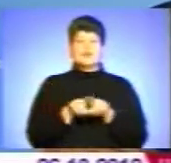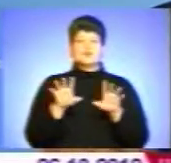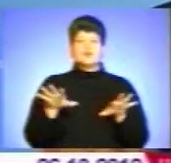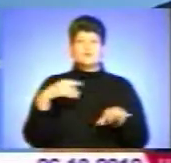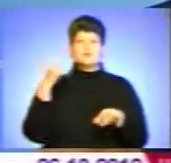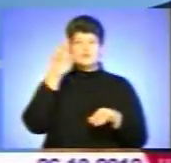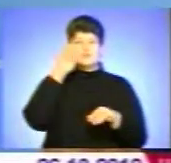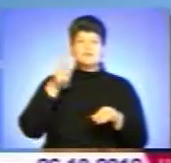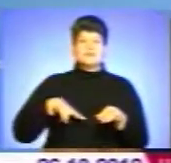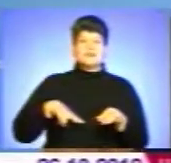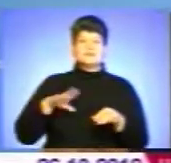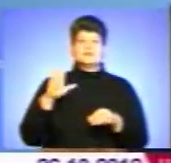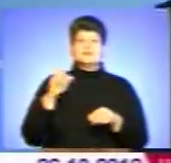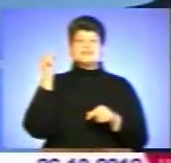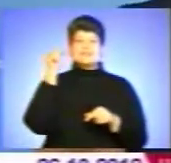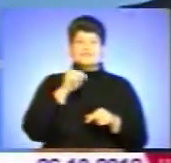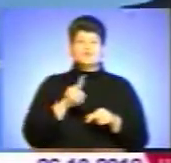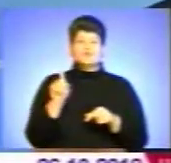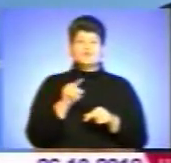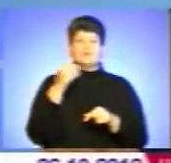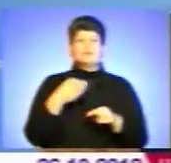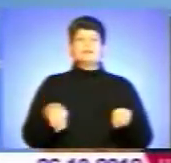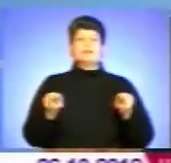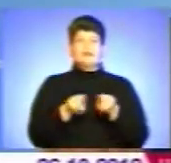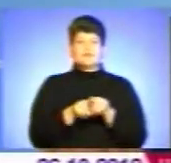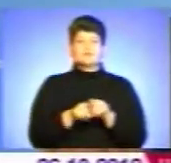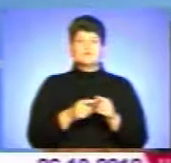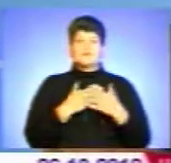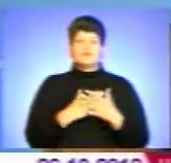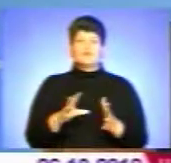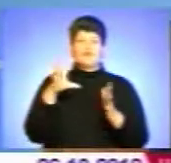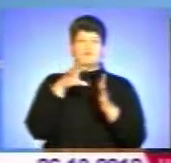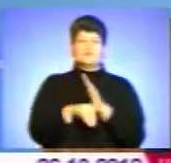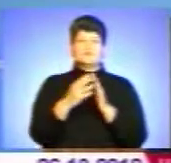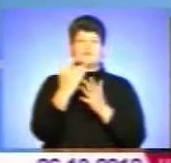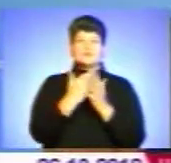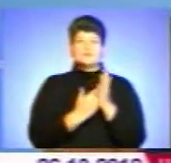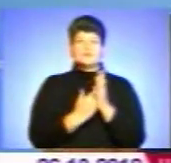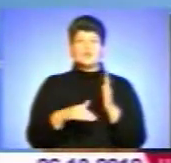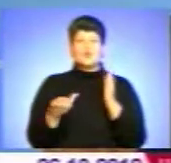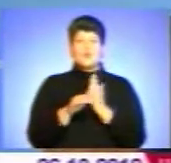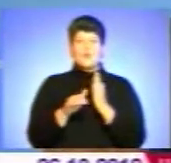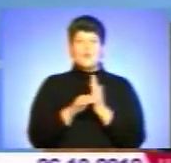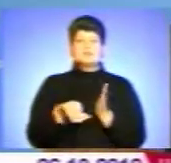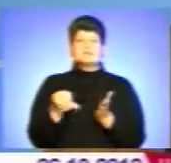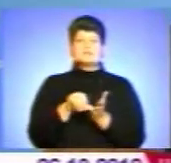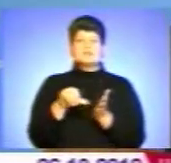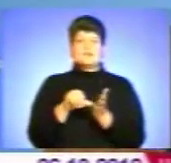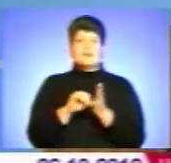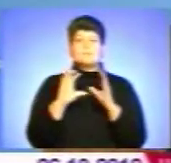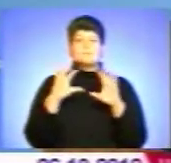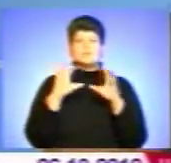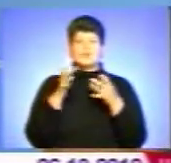областної державної адміністрації з тим, що вони також активно включилися в процес допомоги представникам міжнародних